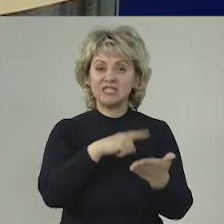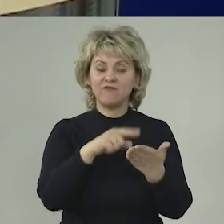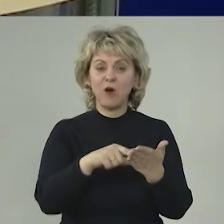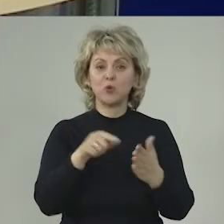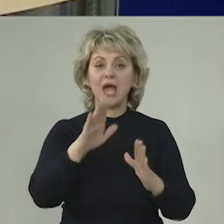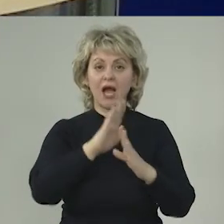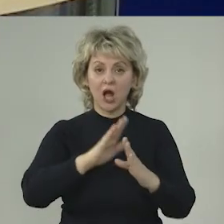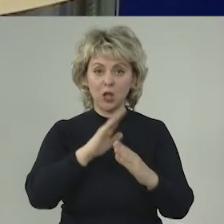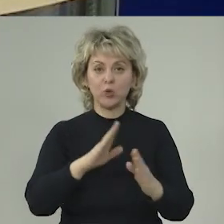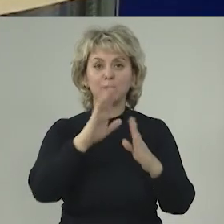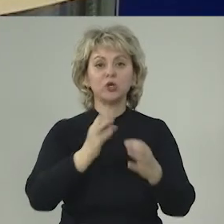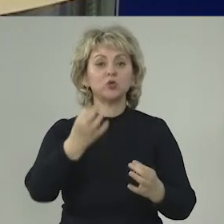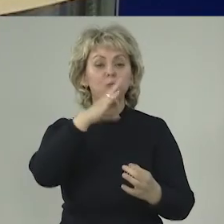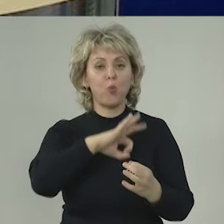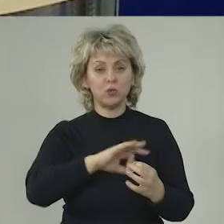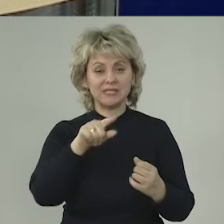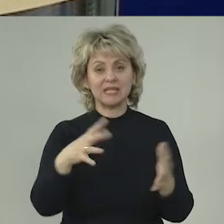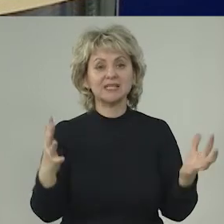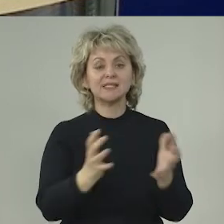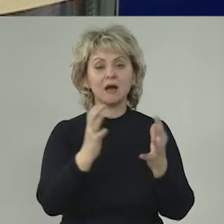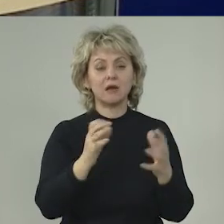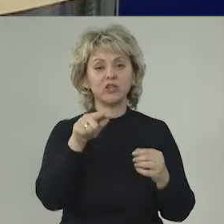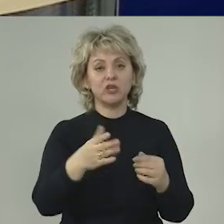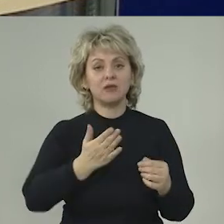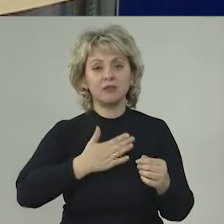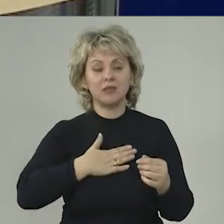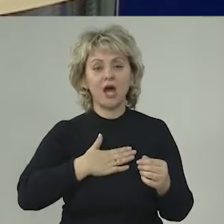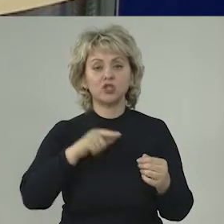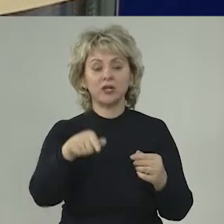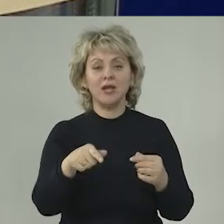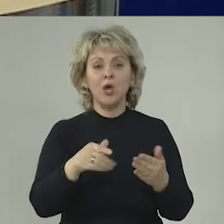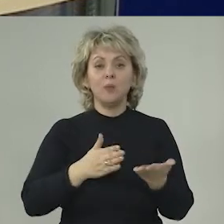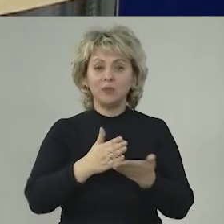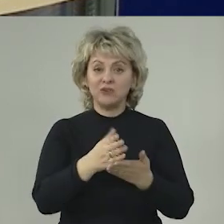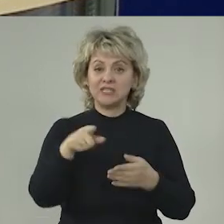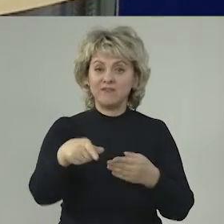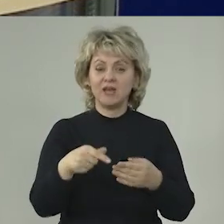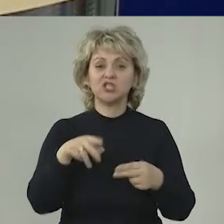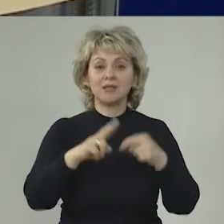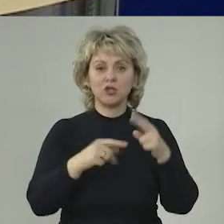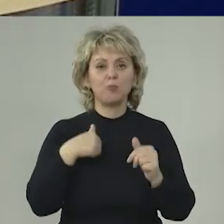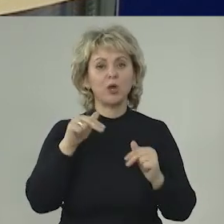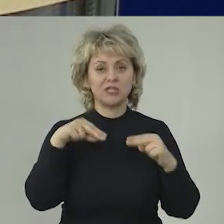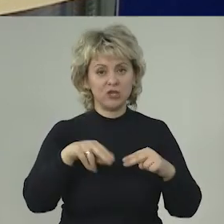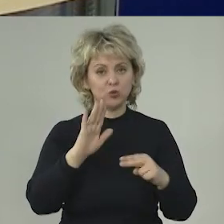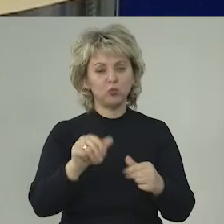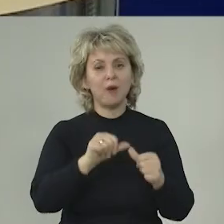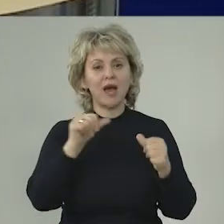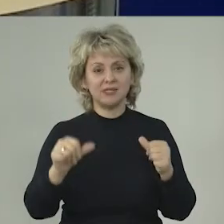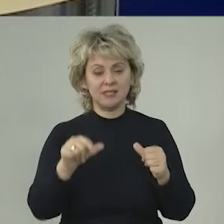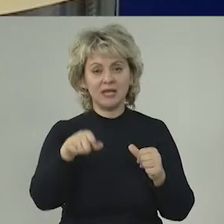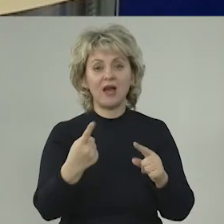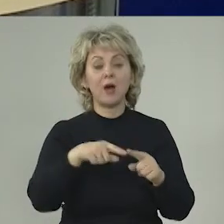этими вопросами экологии, природопользования, сохранение нашей биосферы в зоне строительства мы будем следить отдельно.